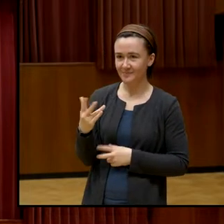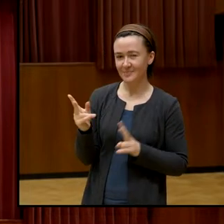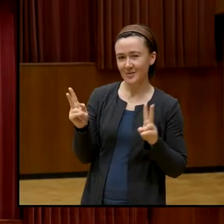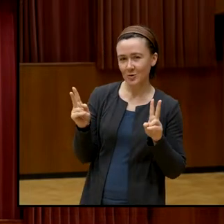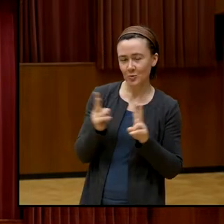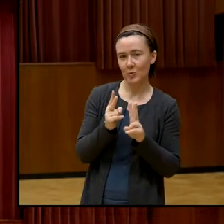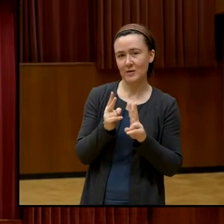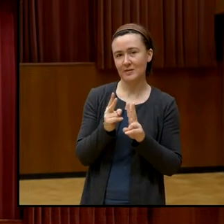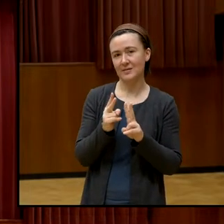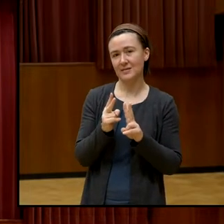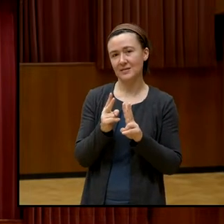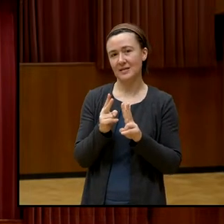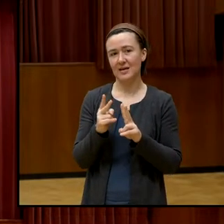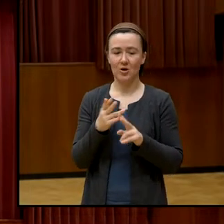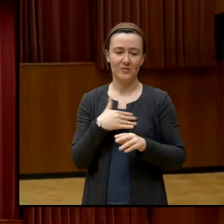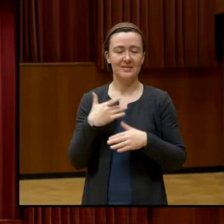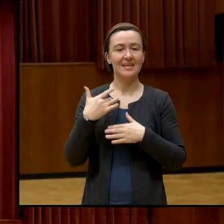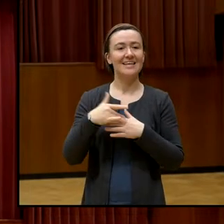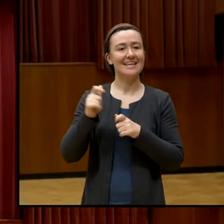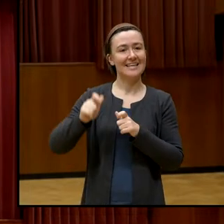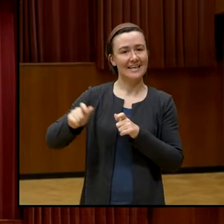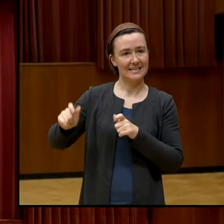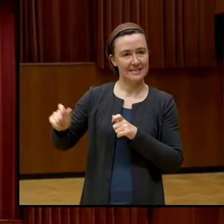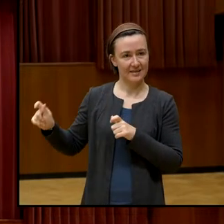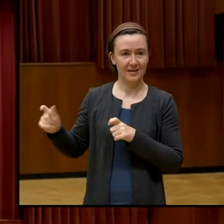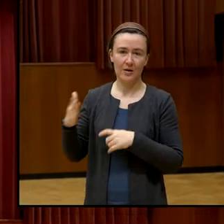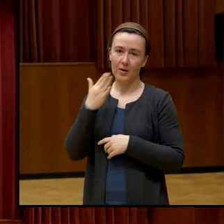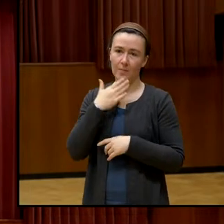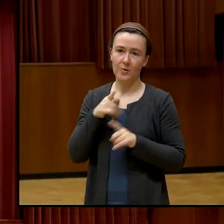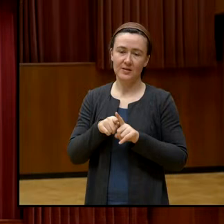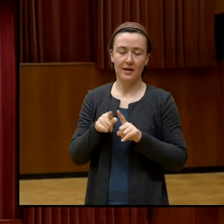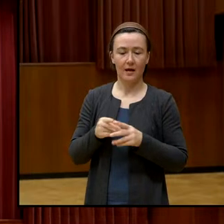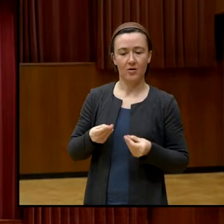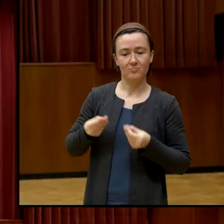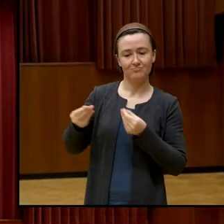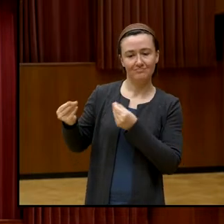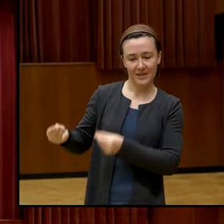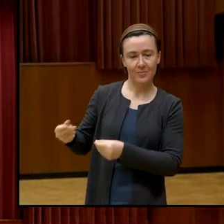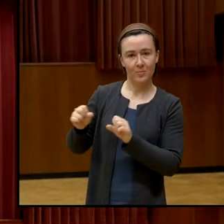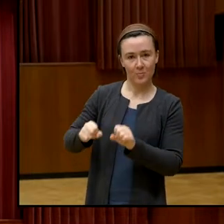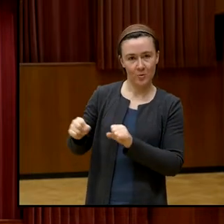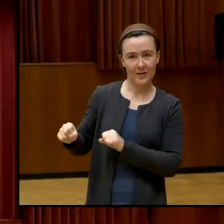unseren Gästern noch die Gelegenheit geben, auf diese Inputs einzugehen.